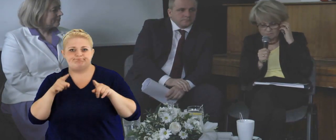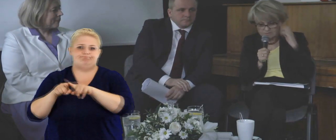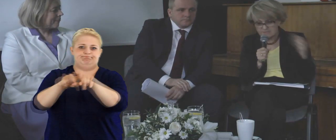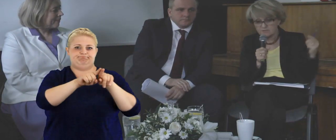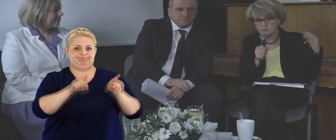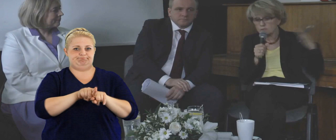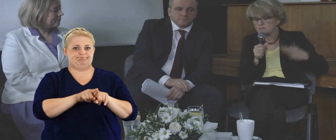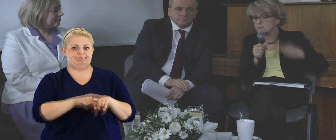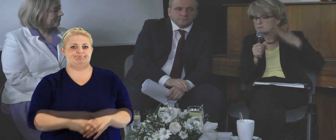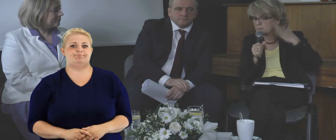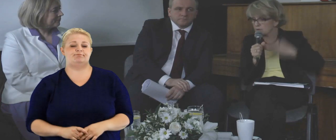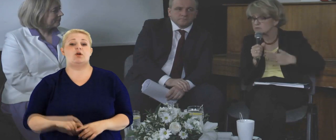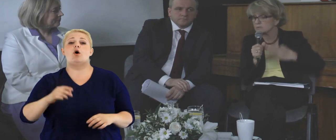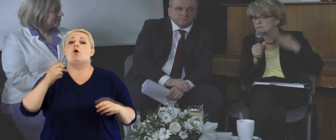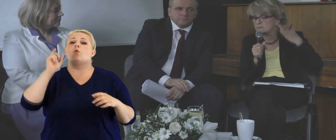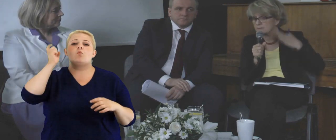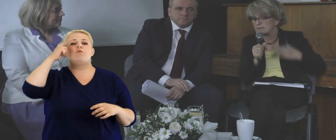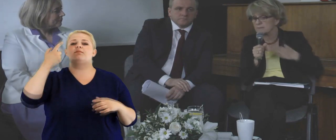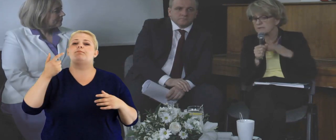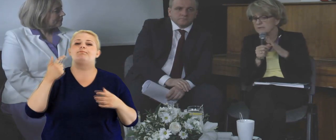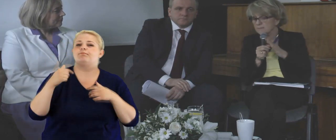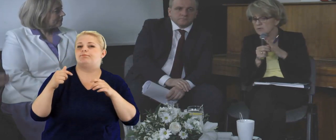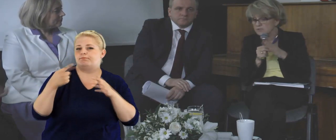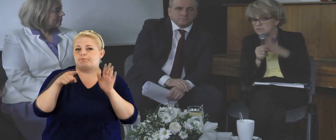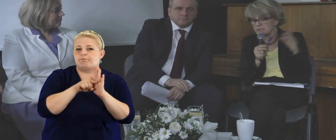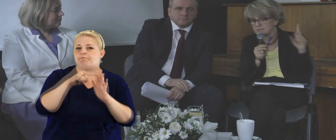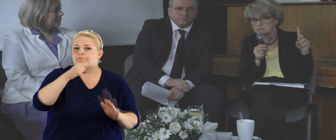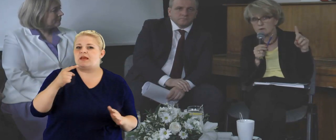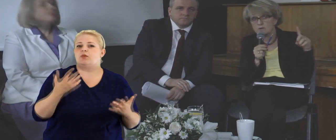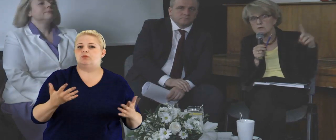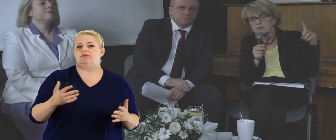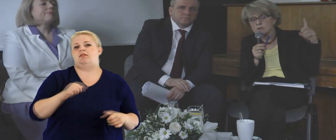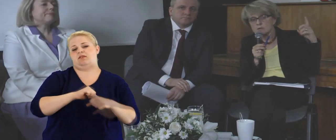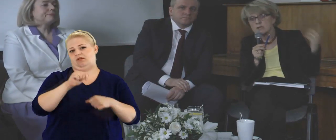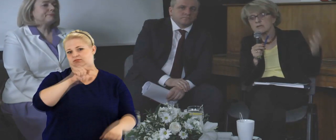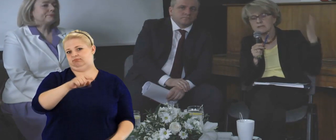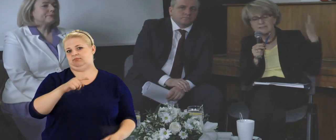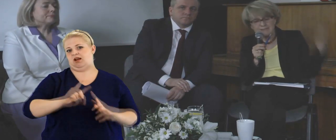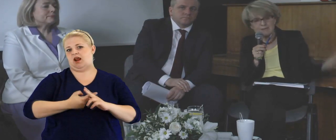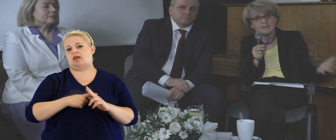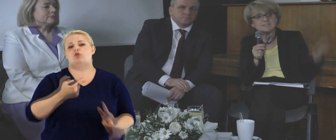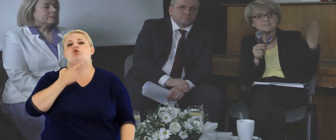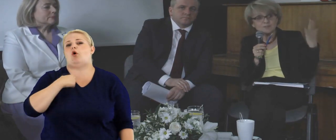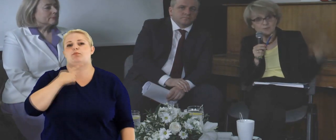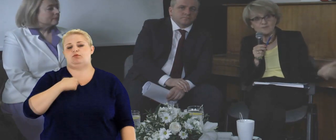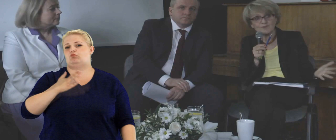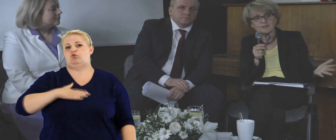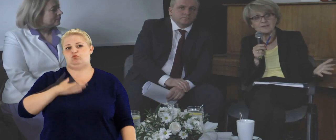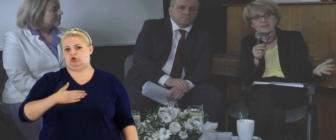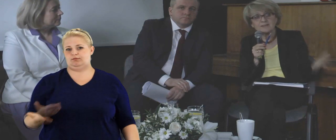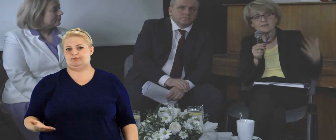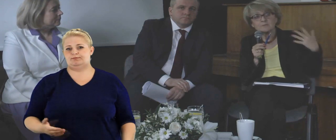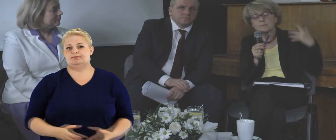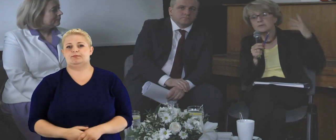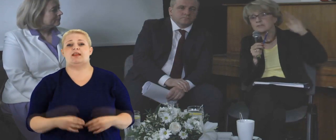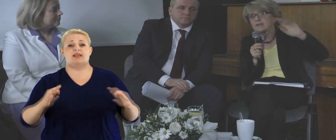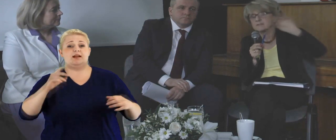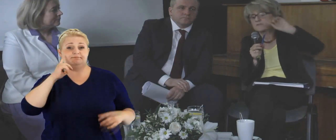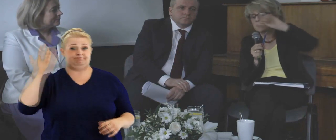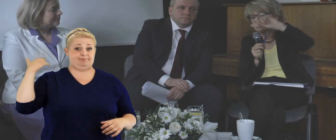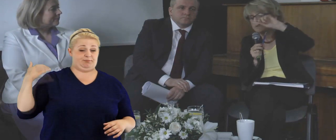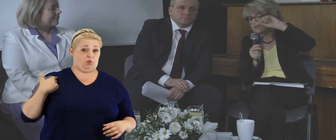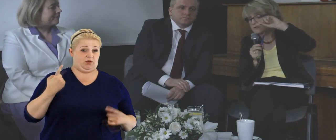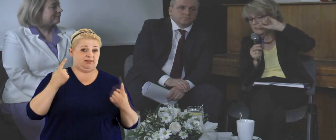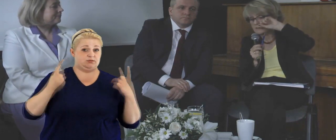uzyskać. I główną słabością, głównym mankamentem do dzisiaj jest to, że ten rejestr jest dobrowolny. I